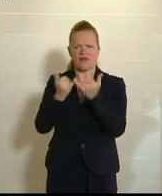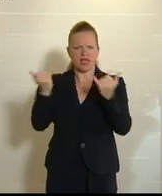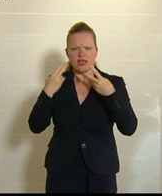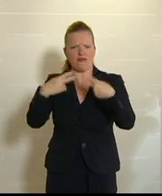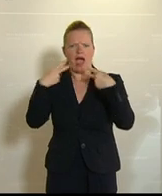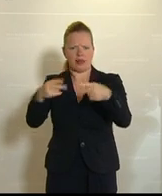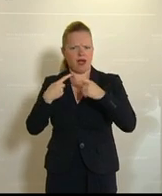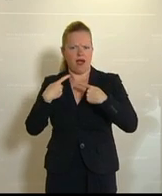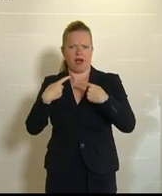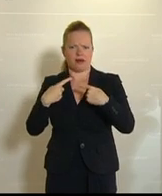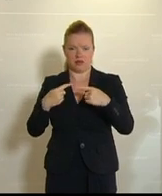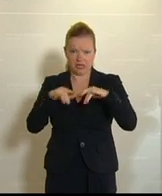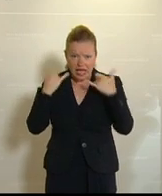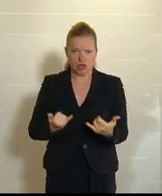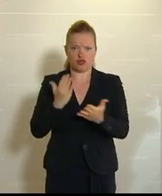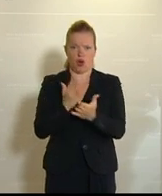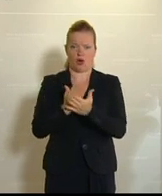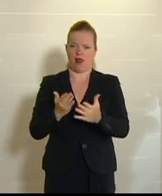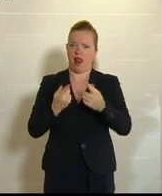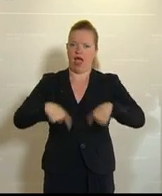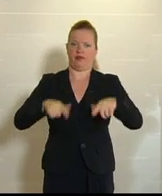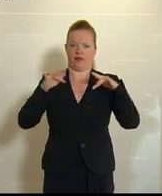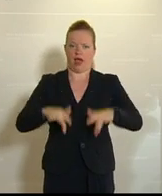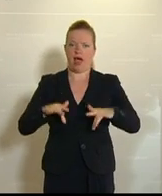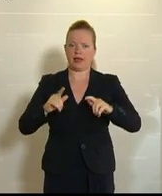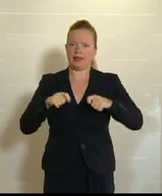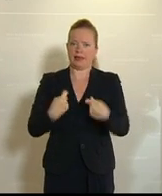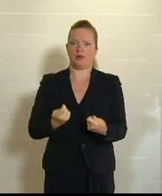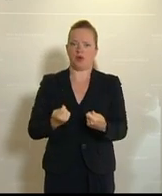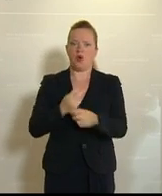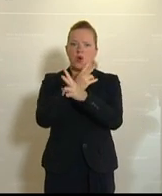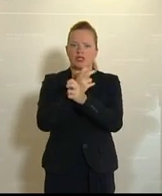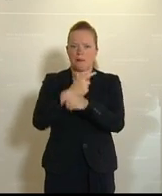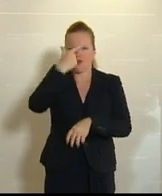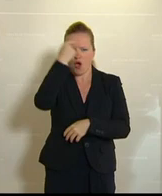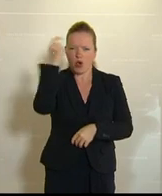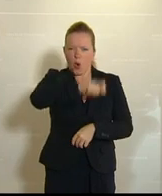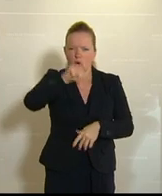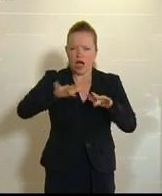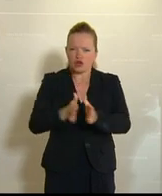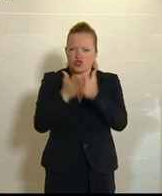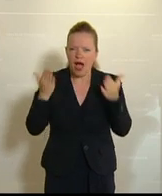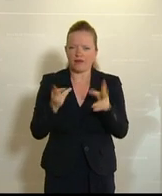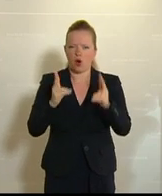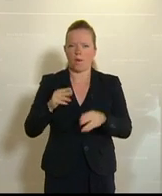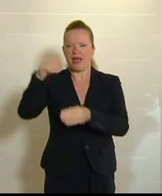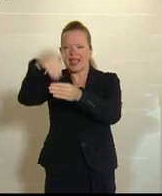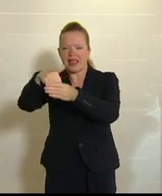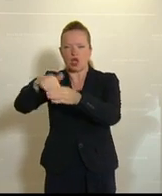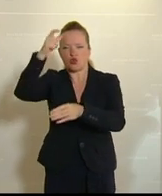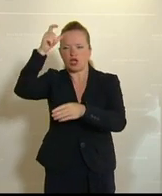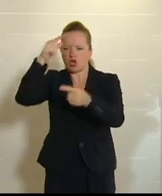dahin? Oder wie weit haben wir es gebracht, dass wir in einem Land leben, wo die österreichische Bevölkerung Schaden nimmt, weil innertürkische